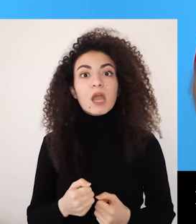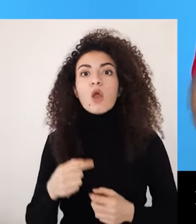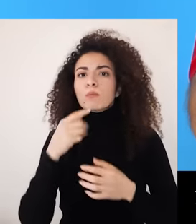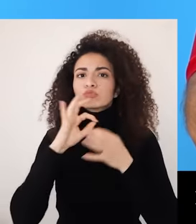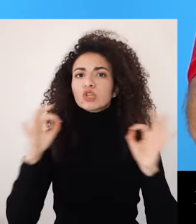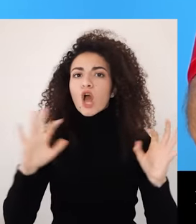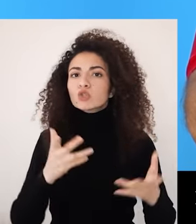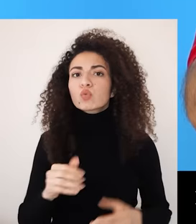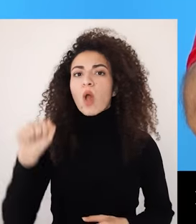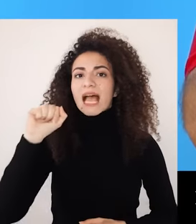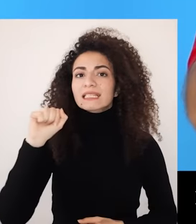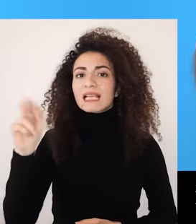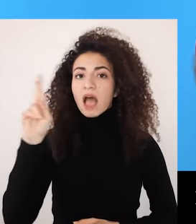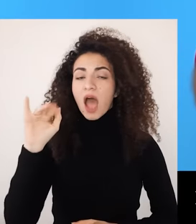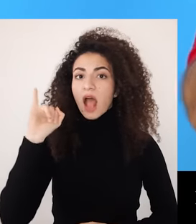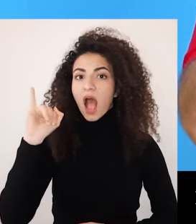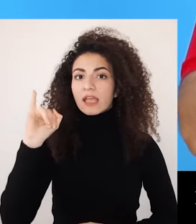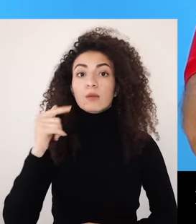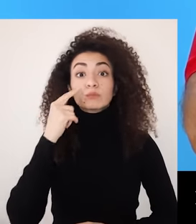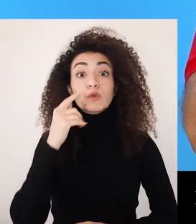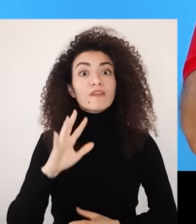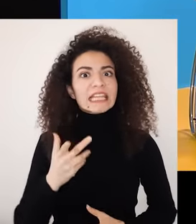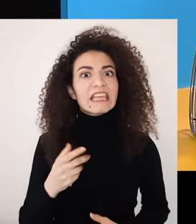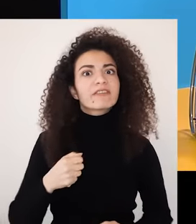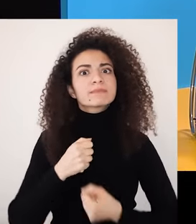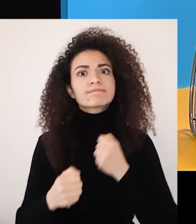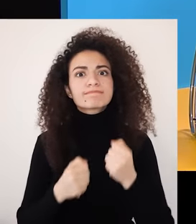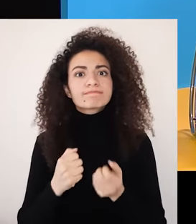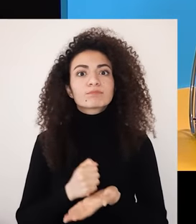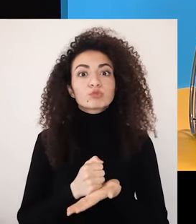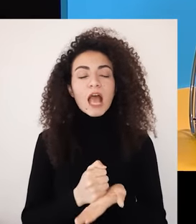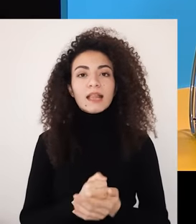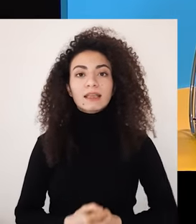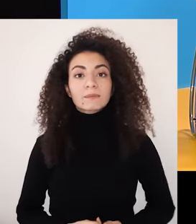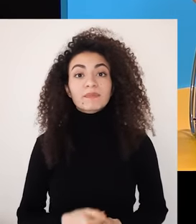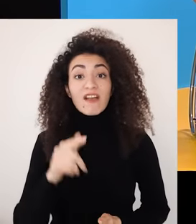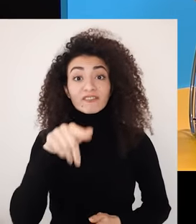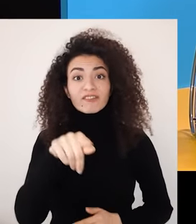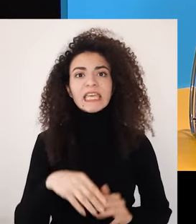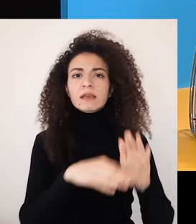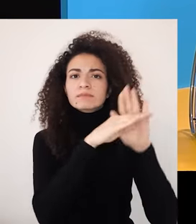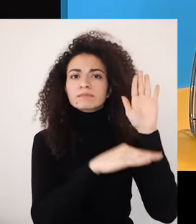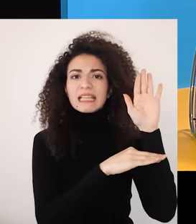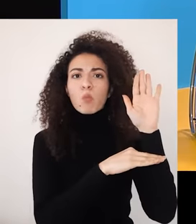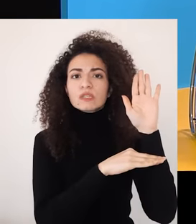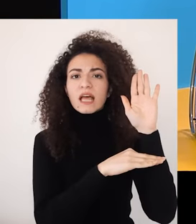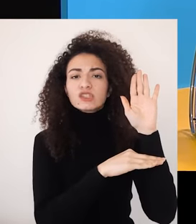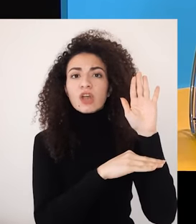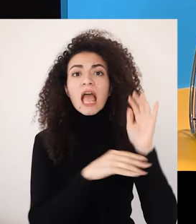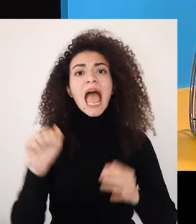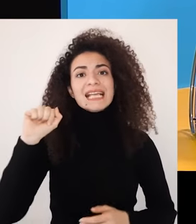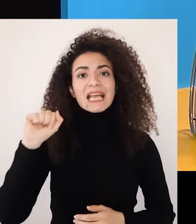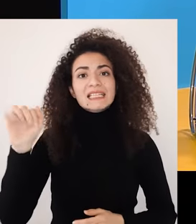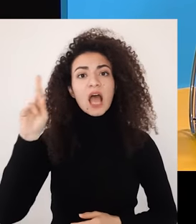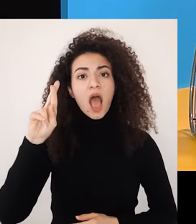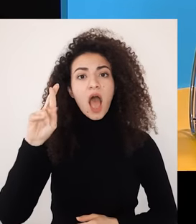بشكل عام الحماية بيساعد على مواجهة التحديات أكيد عم تسألوا عن معنى الأس أس أر آي لهالسبب رح نقوم بتدريب